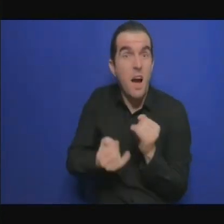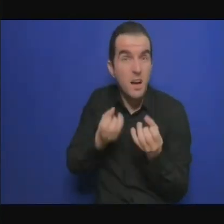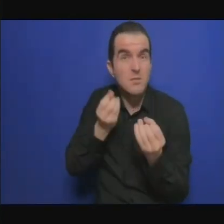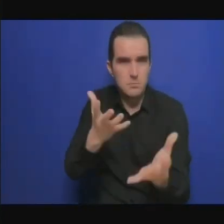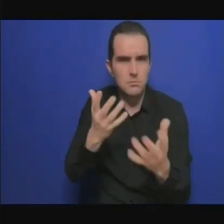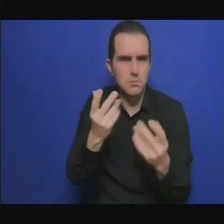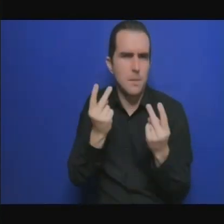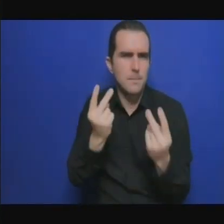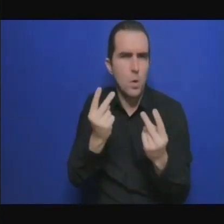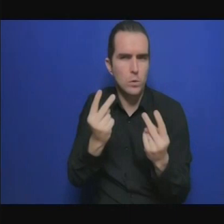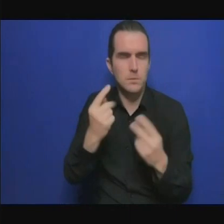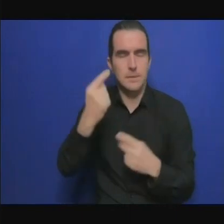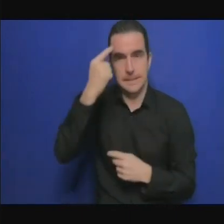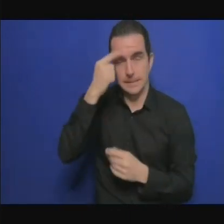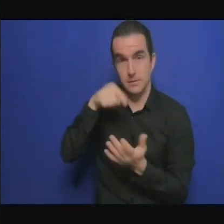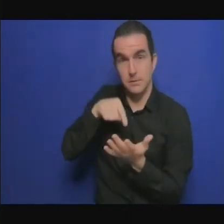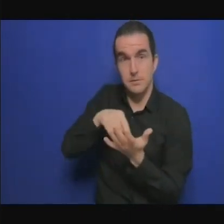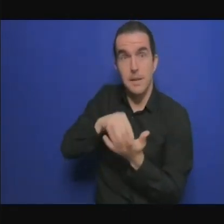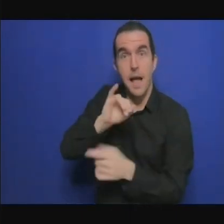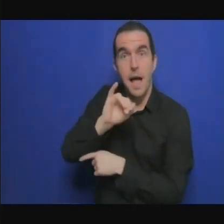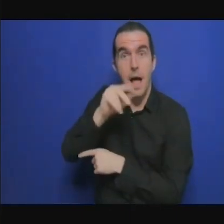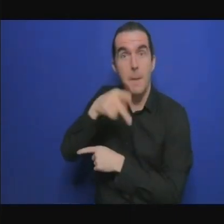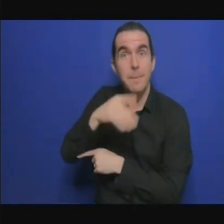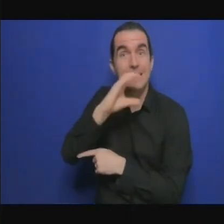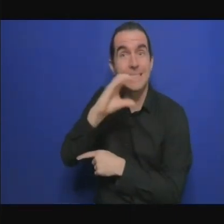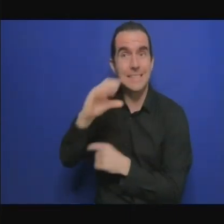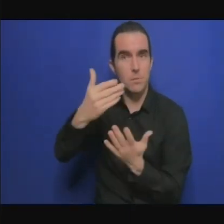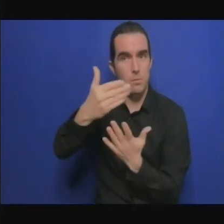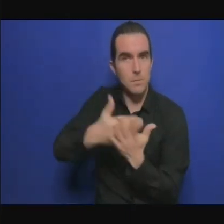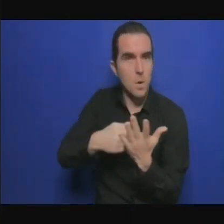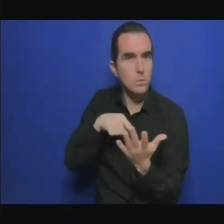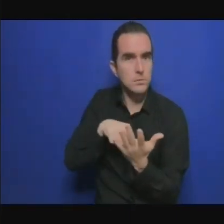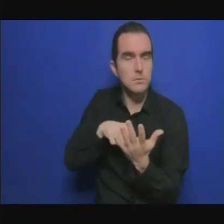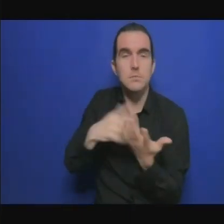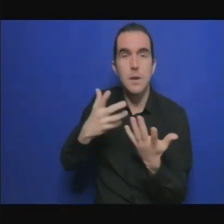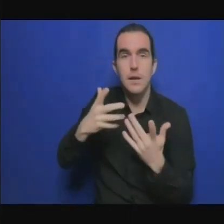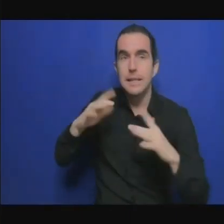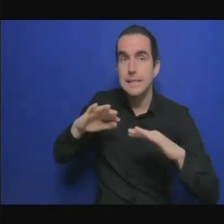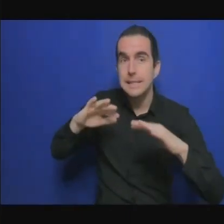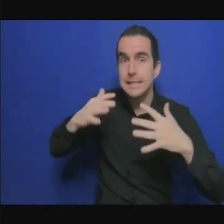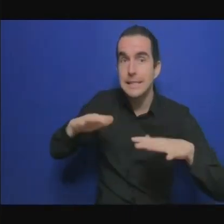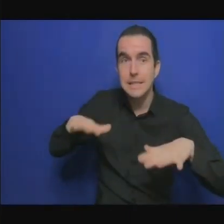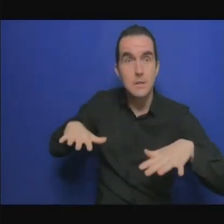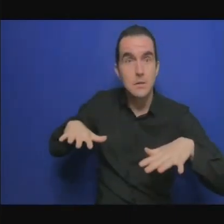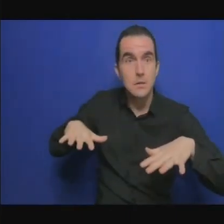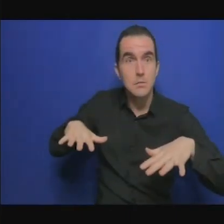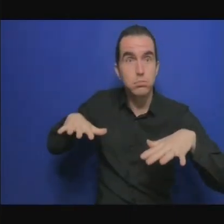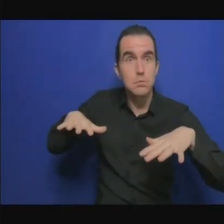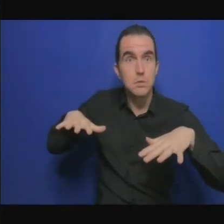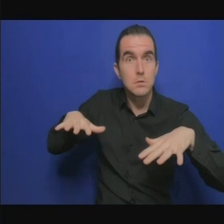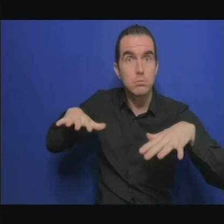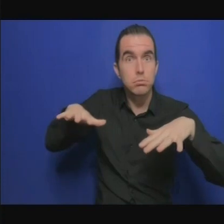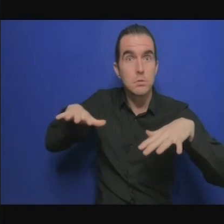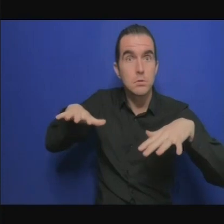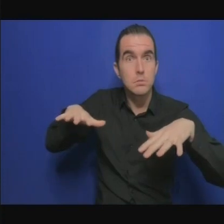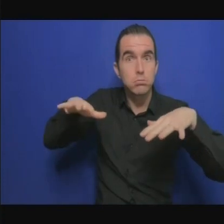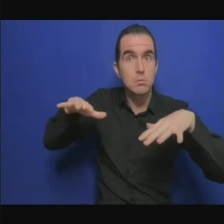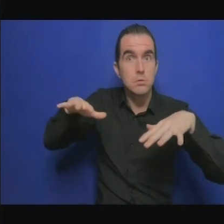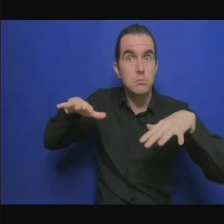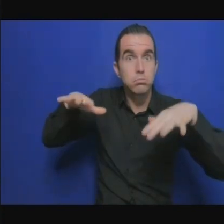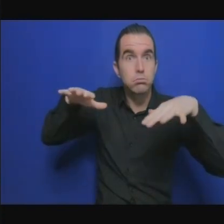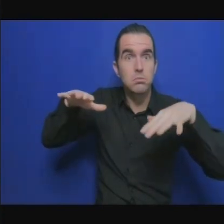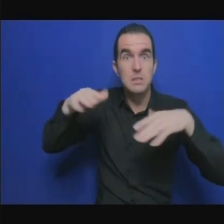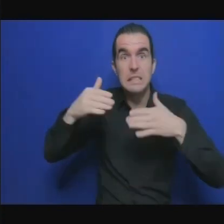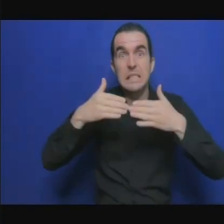compromettre l'économie de pas mal d'États. Vous prenez toute la cote ouest-africaine où pratiquement toutes les capitales sont